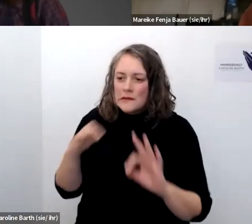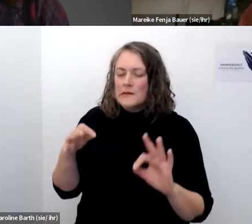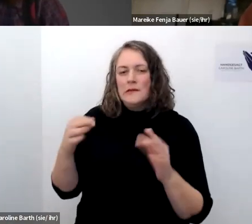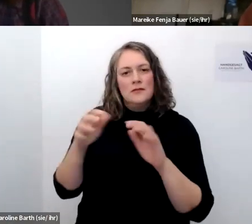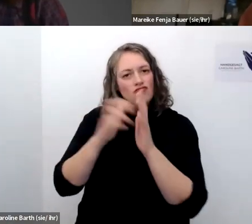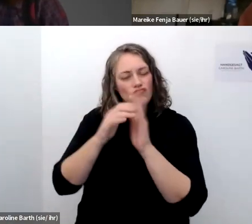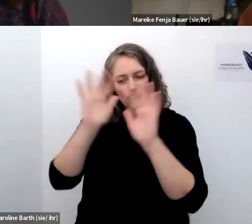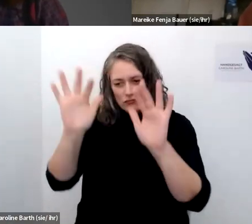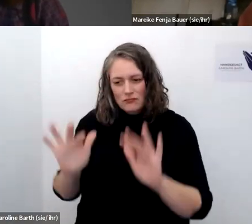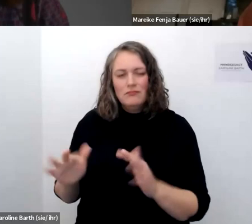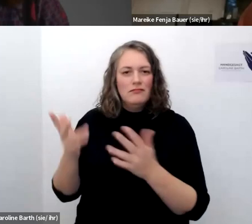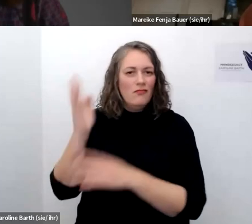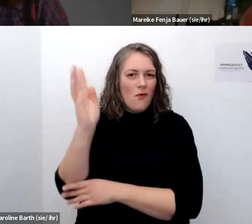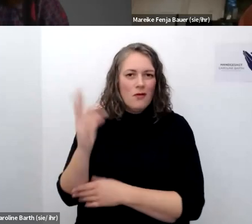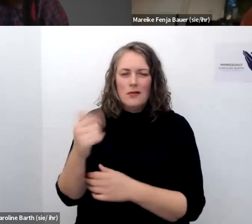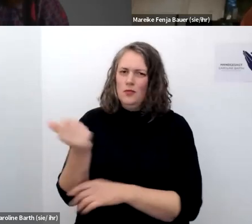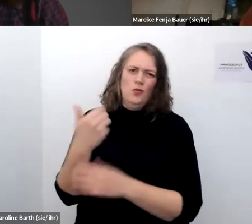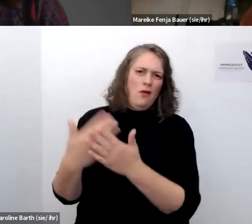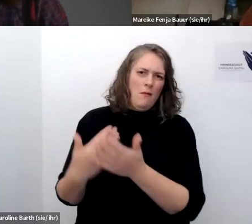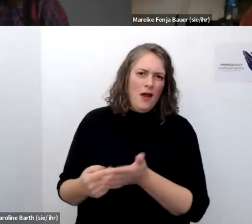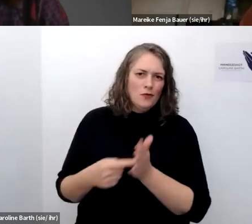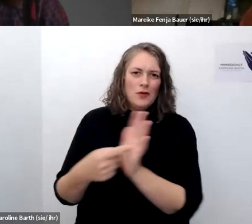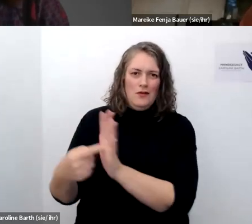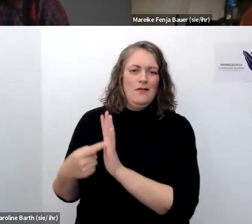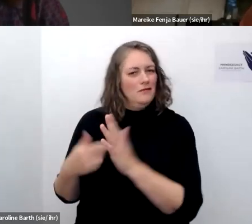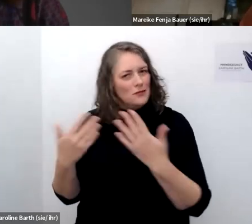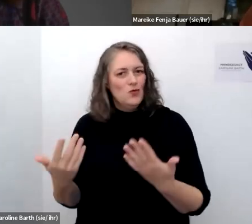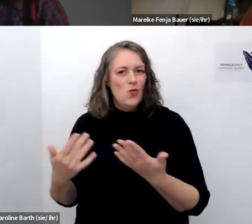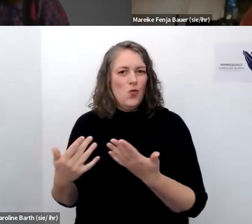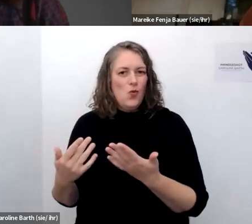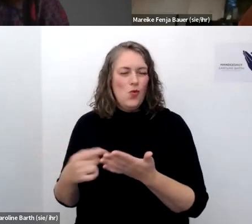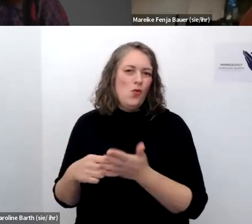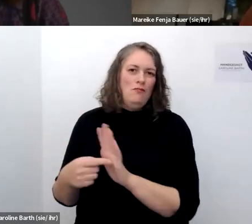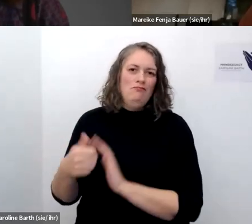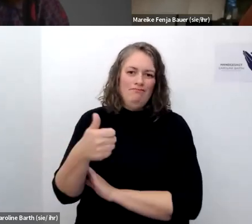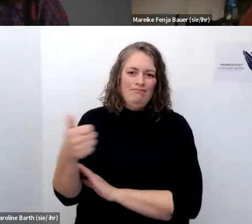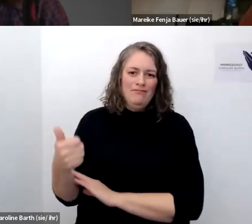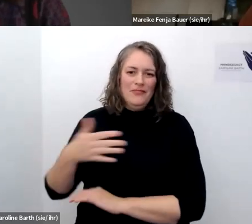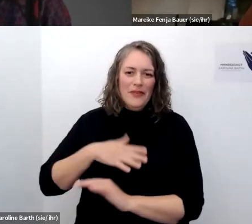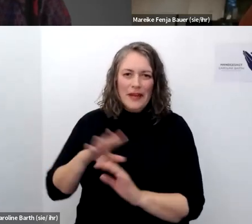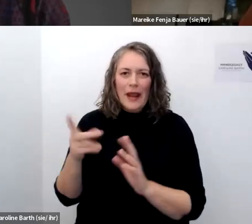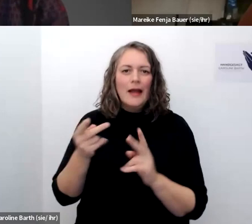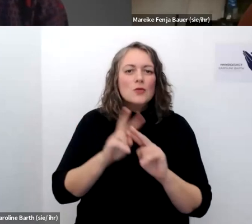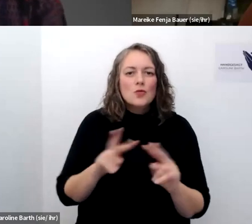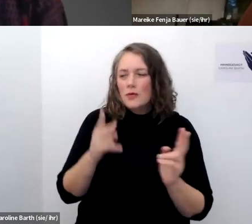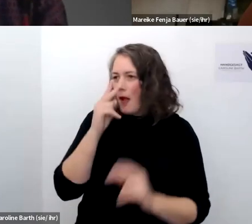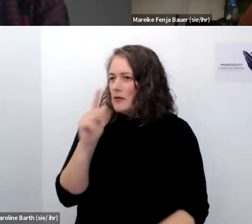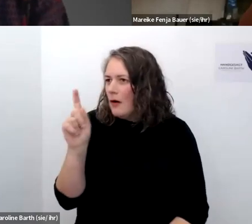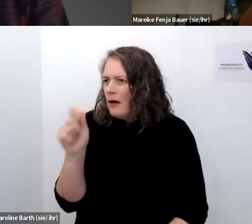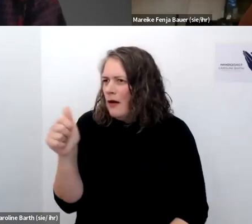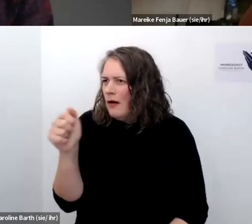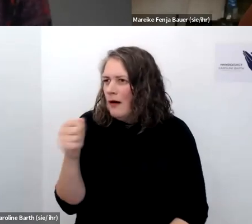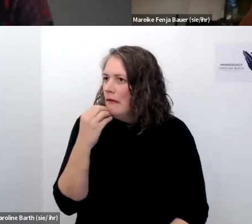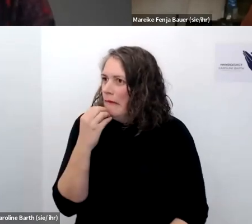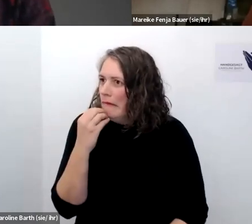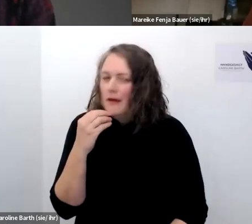tollen beispielen die du auch gebraucht gehört genannt hast ich hätte die mir gerne natürlich auch in ruhe angeguckt aber das ist ja dann